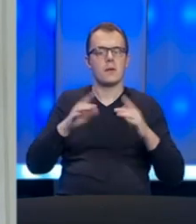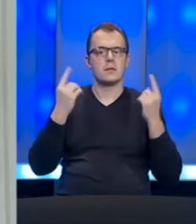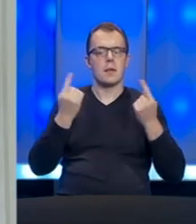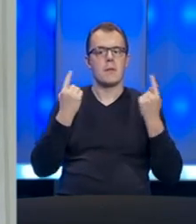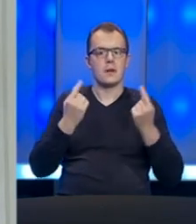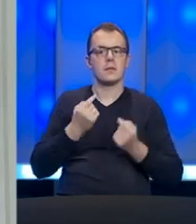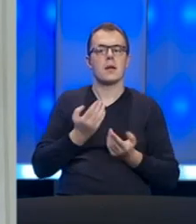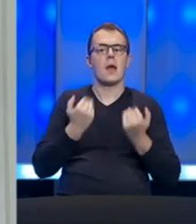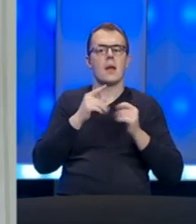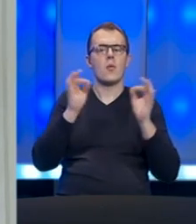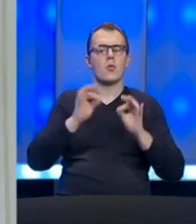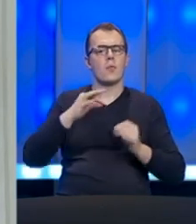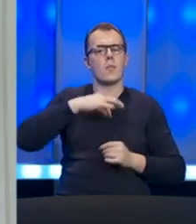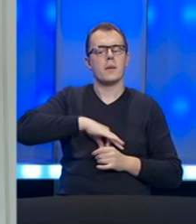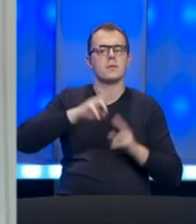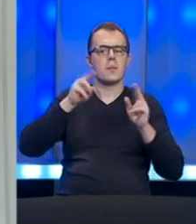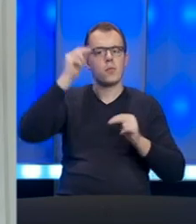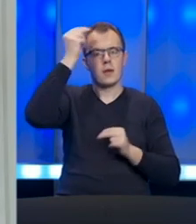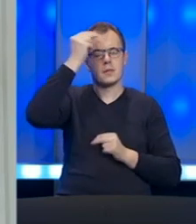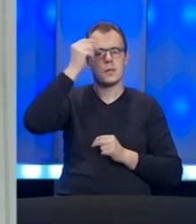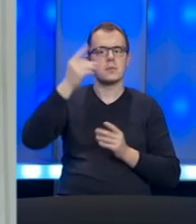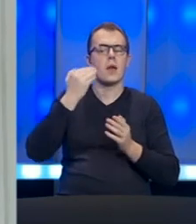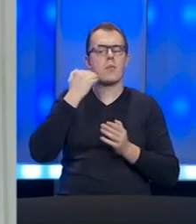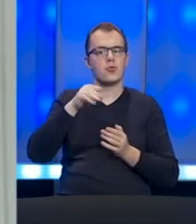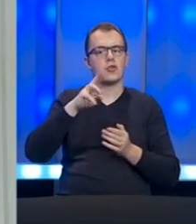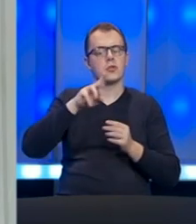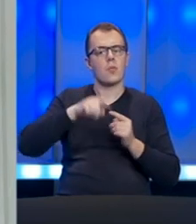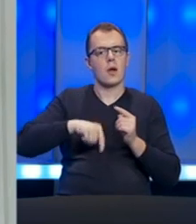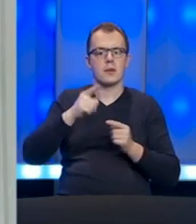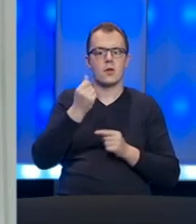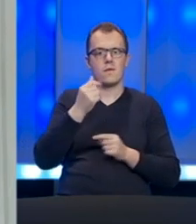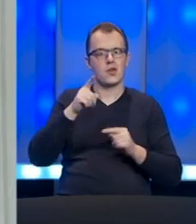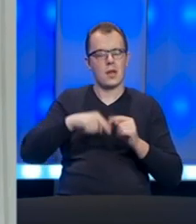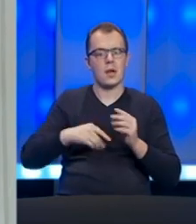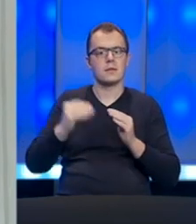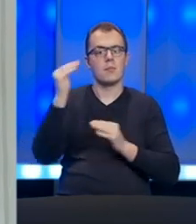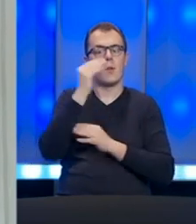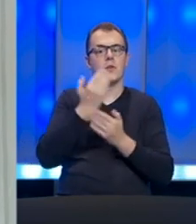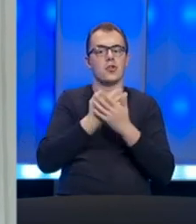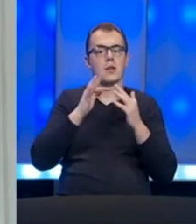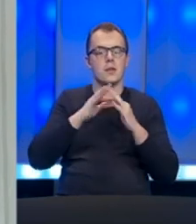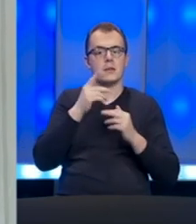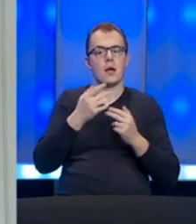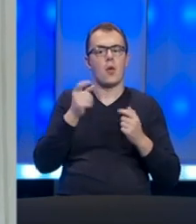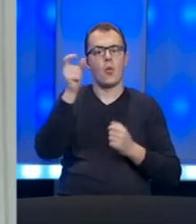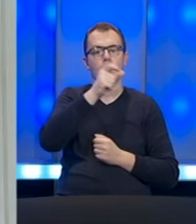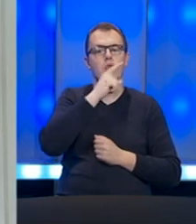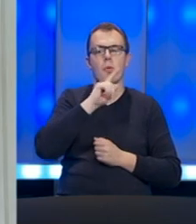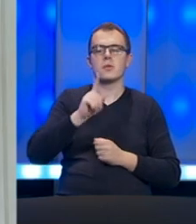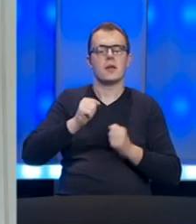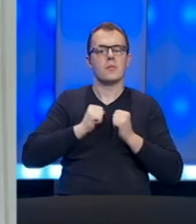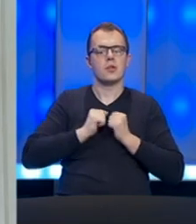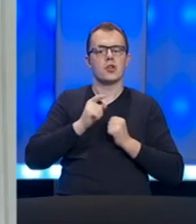uredbom predsjednice Republike Srpske poštrene su kazne za novčane kazne, povećane za osobe koje se ne